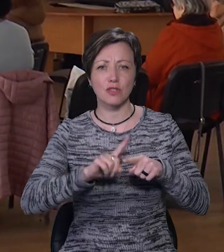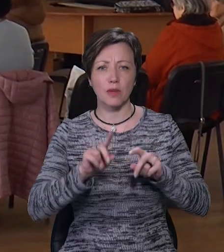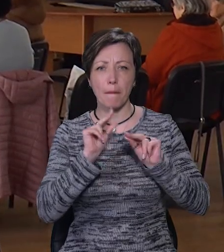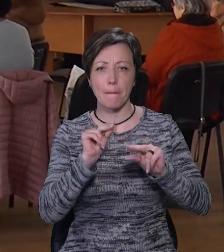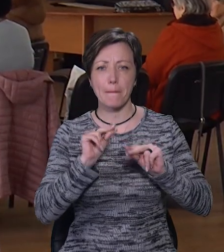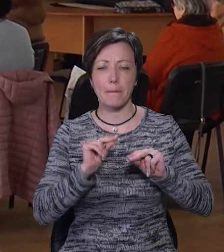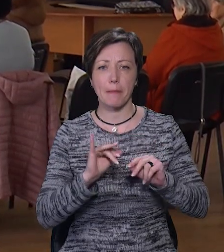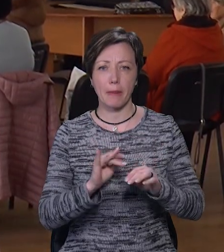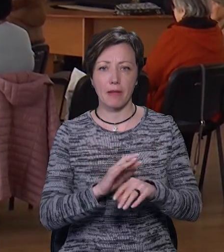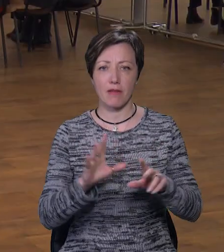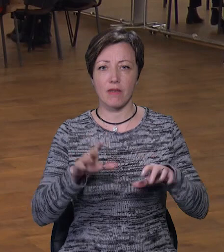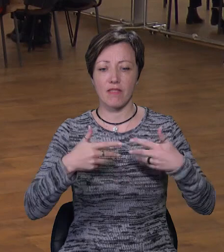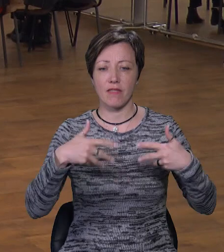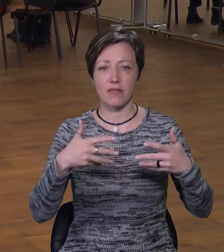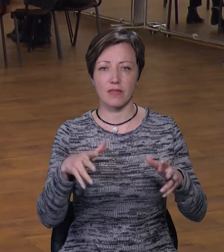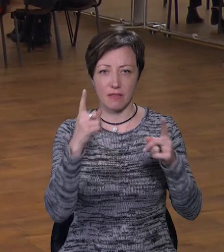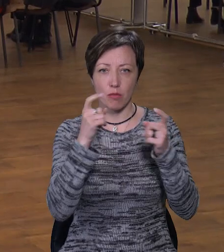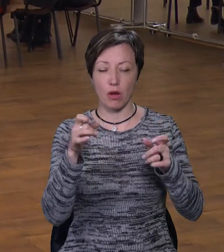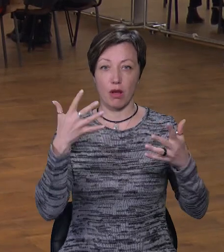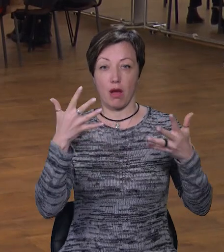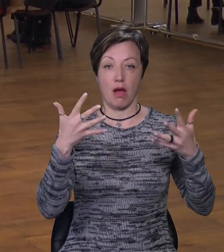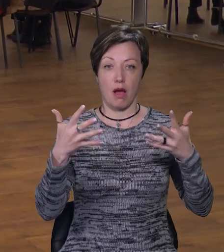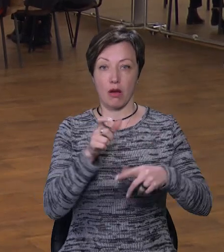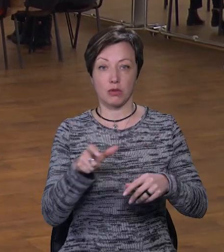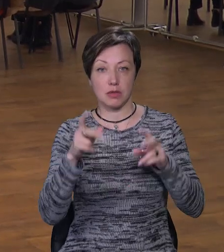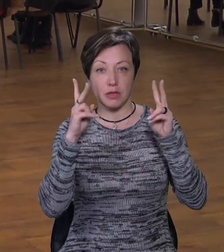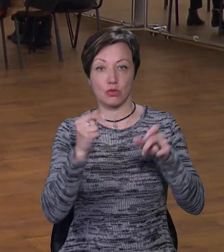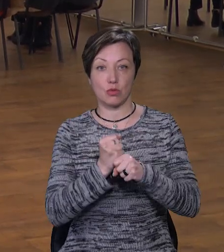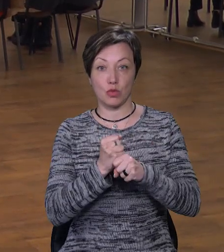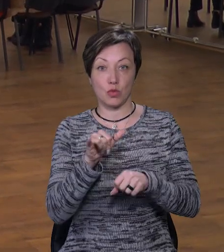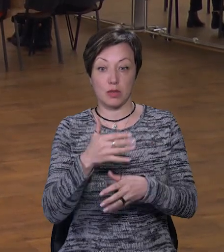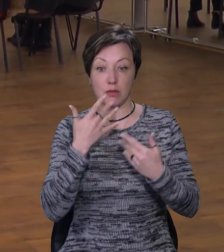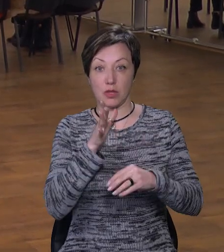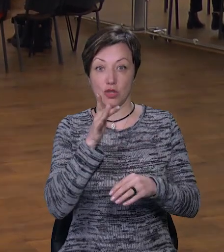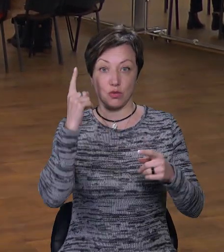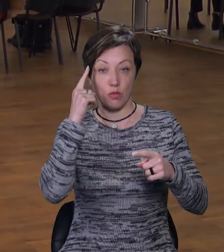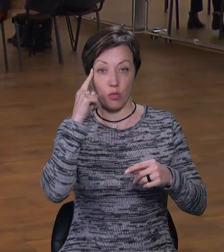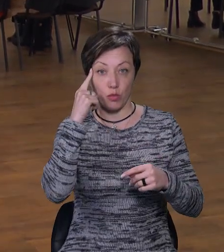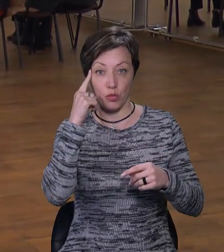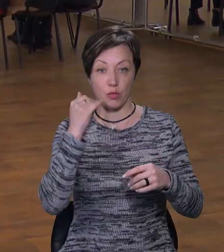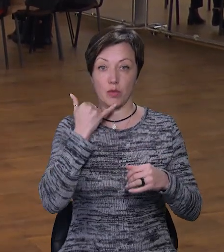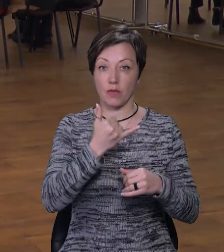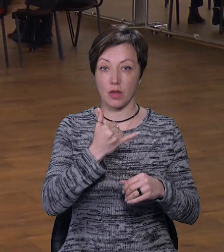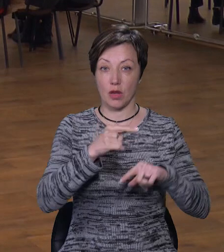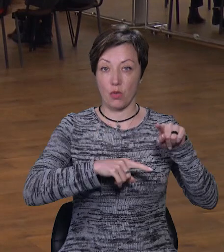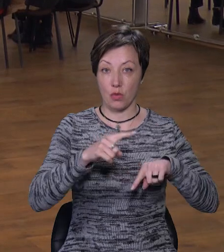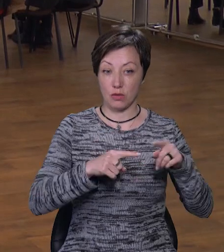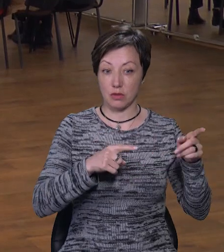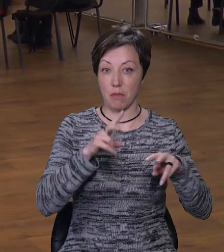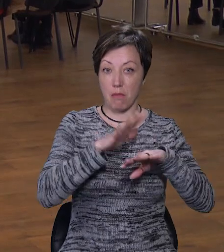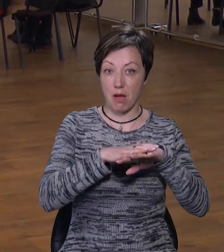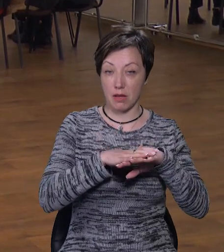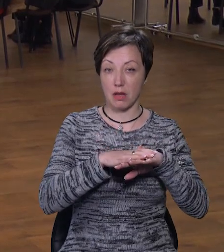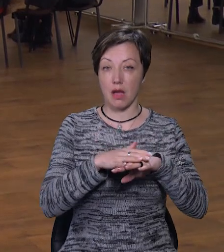швидко, швидко виманити всю інформацію. Людина розгублена, вона не знає, що робити, в неї немає часу для того, щоб перетелефонувати, дізнатися в банк,